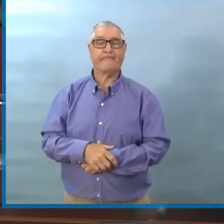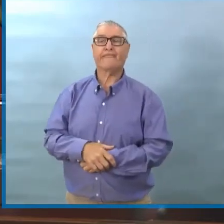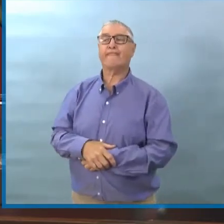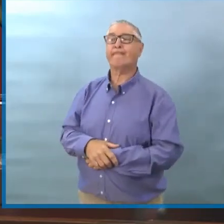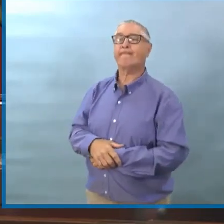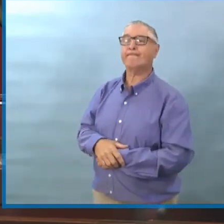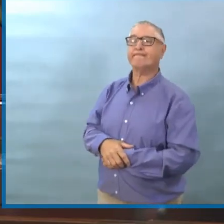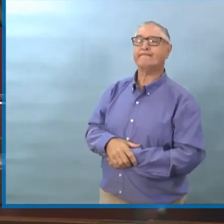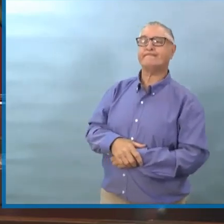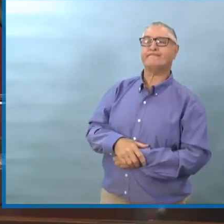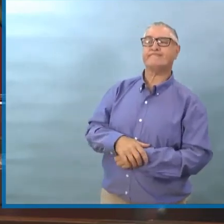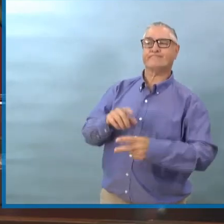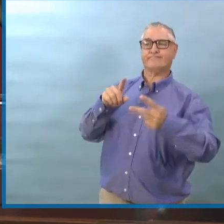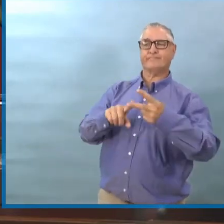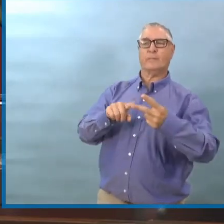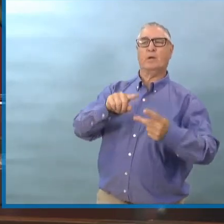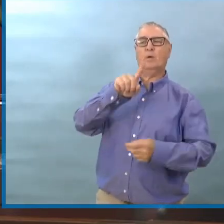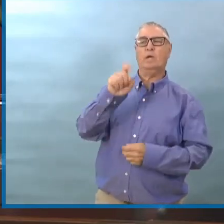Question inaudible.